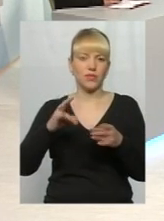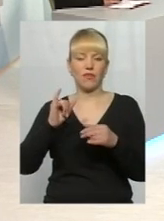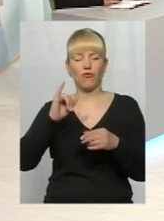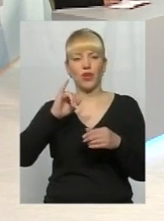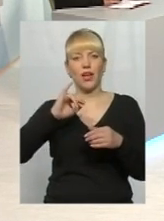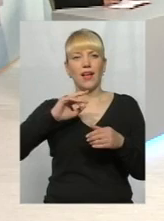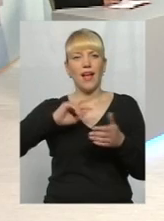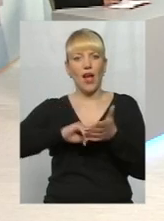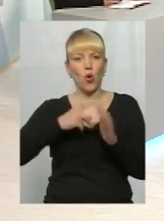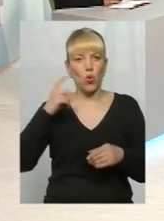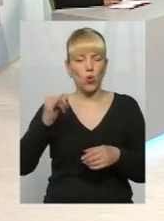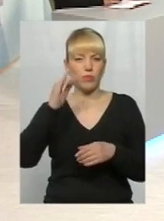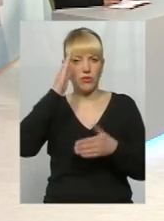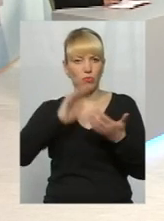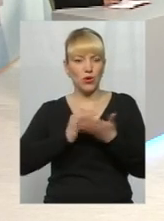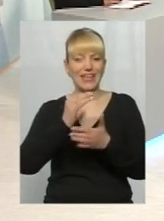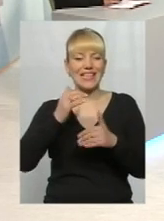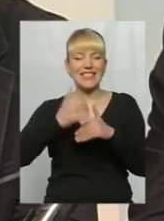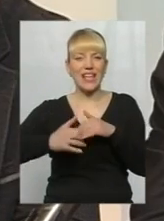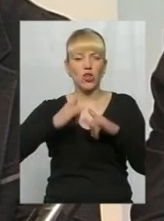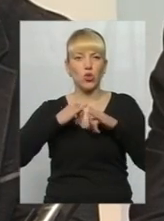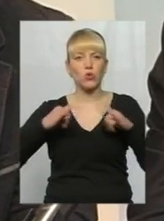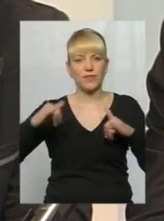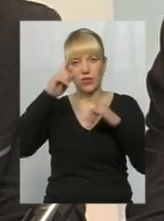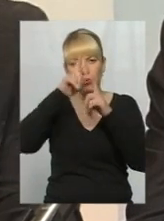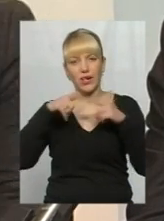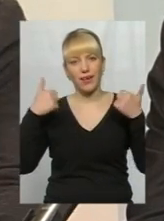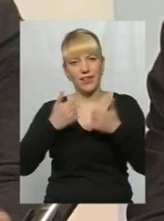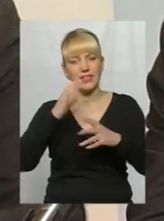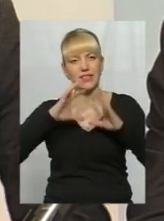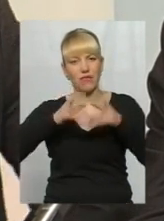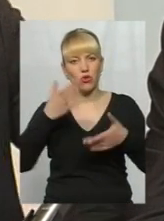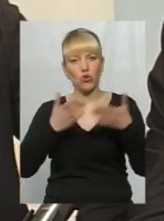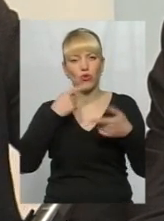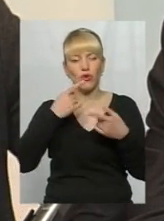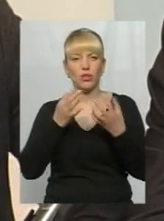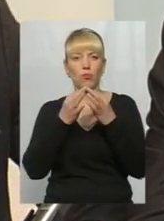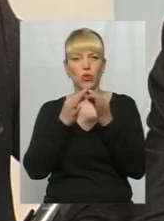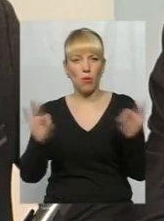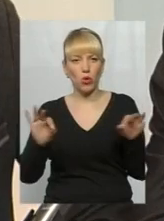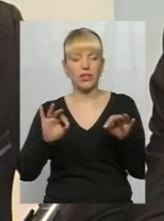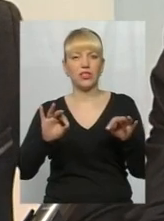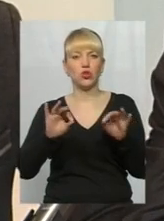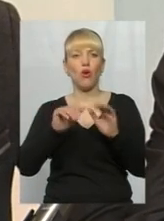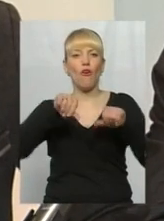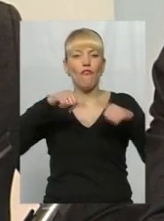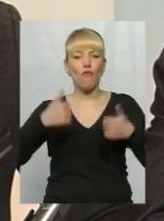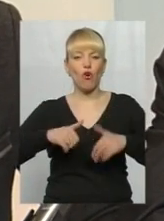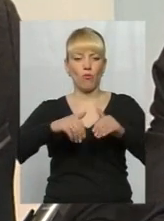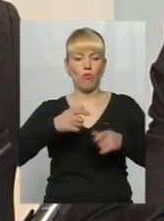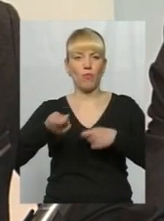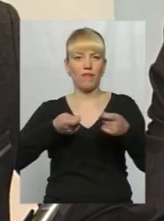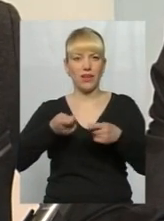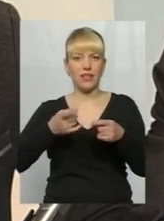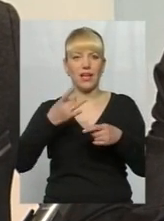Серед розвинутих країн світу. Тому, якщо говорити про демократичну форму правління, і згадувати те,